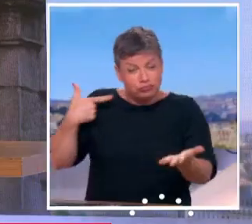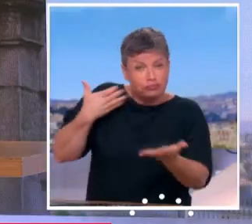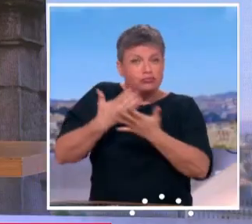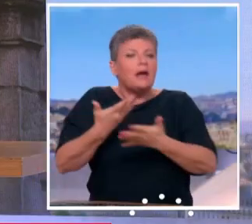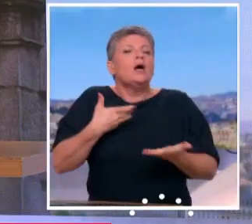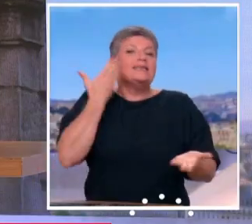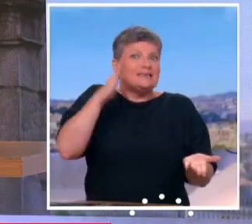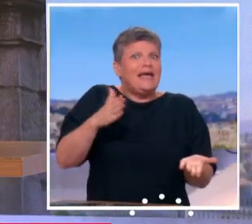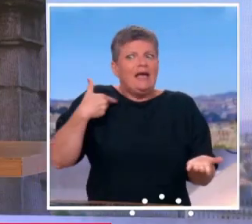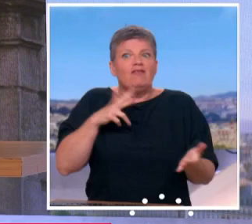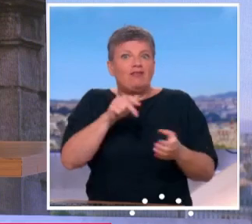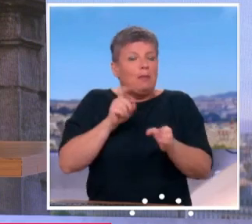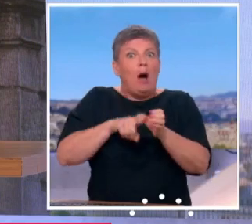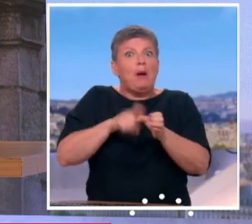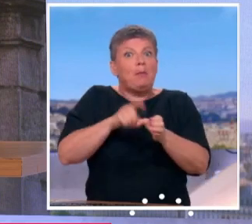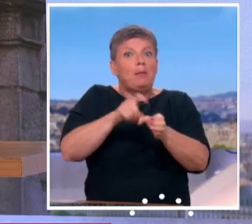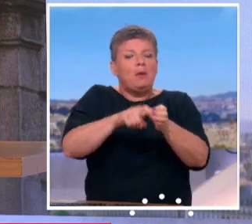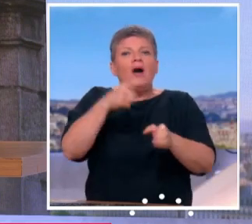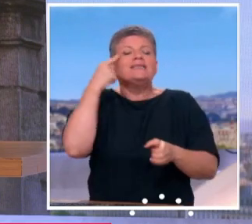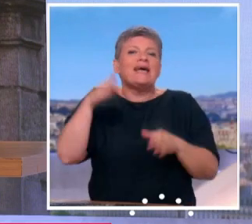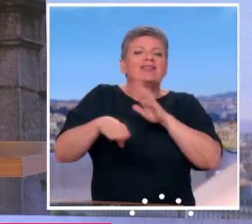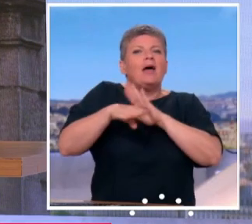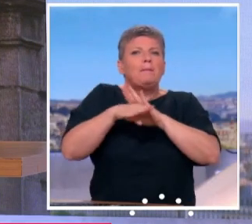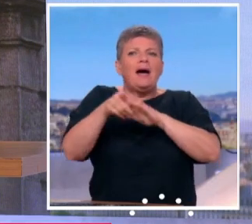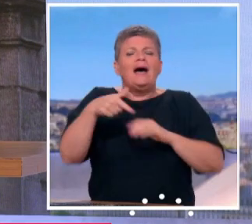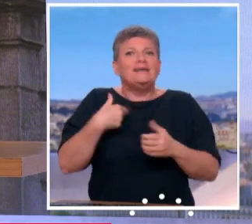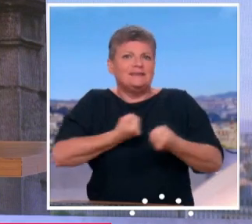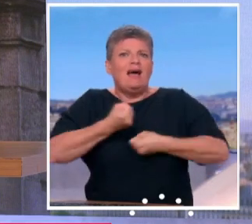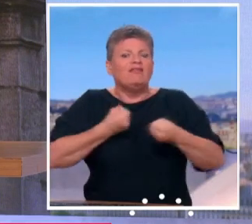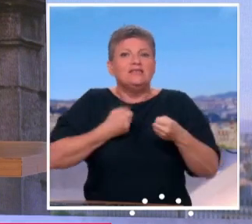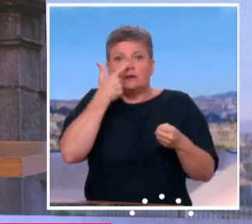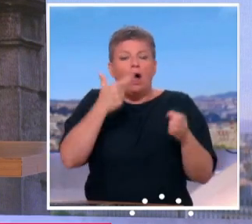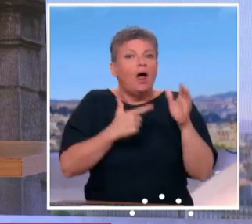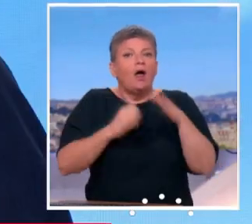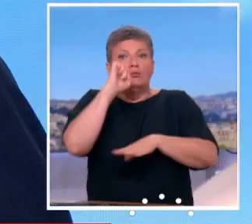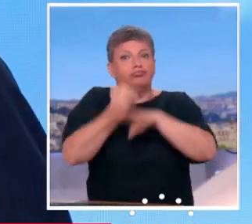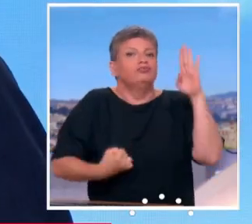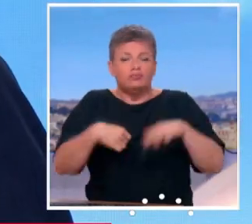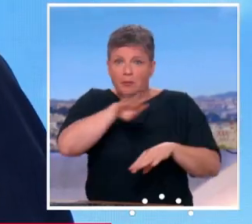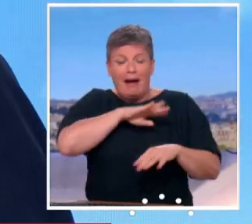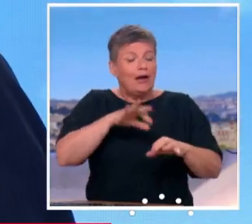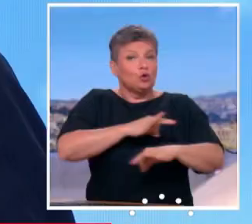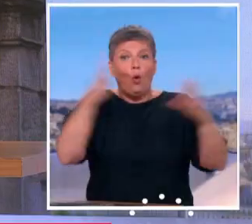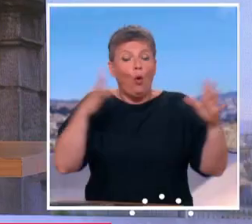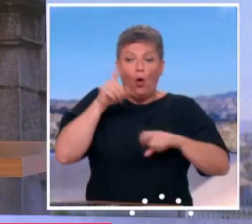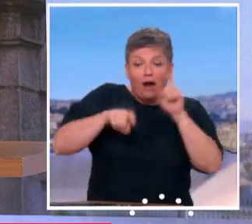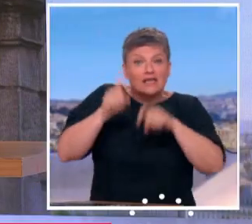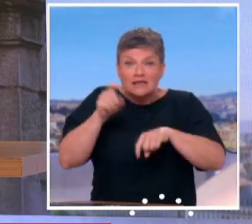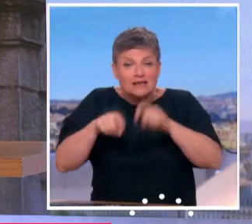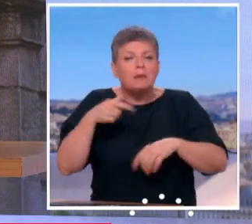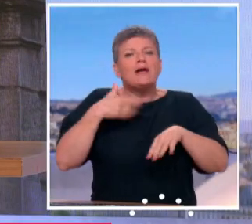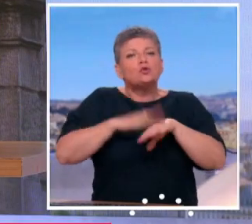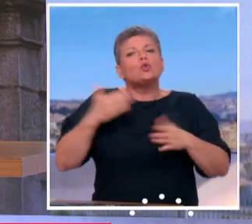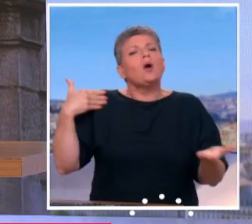nombreuses et ça avait un peu saturé le service. Depuis nous avons eu 8 millions de simulations, 8 millions de Français ont fait une simulation et ont pu prendre